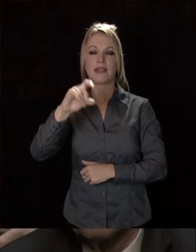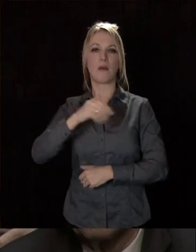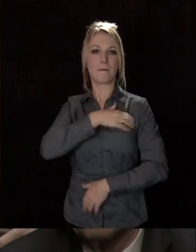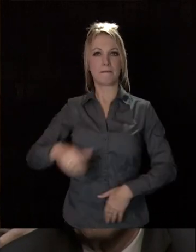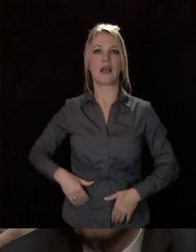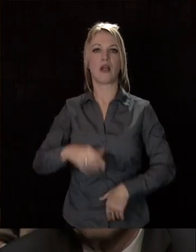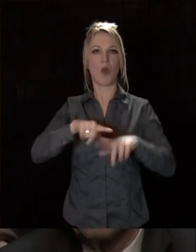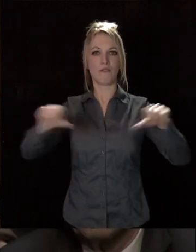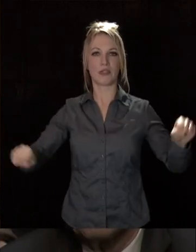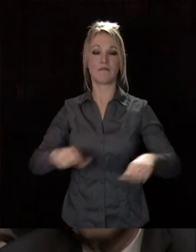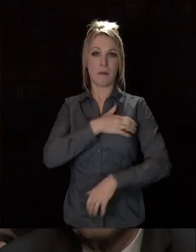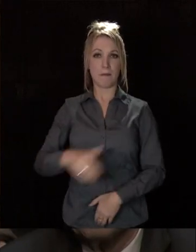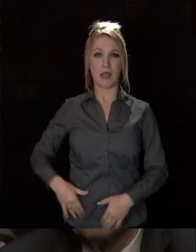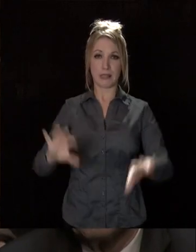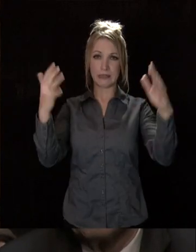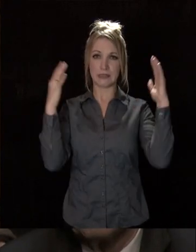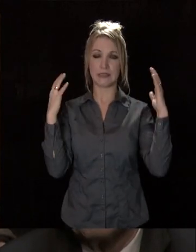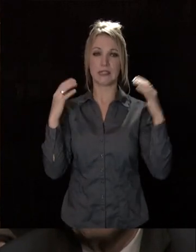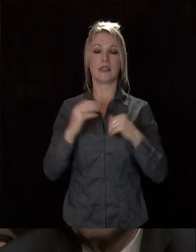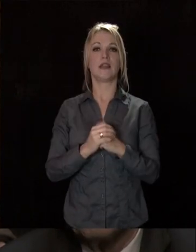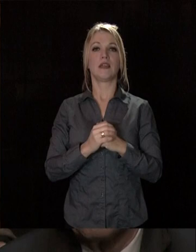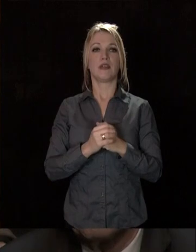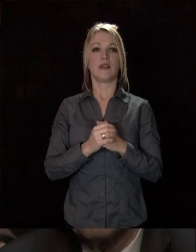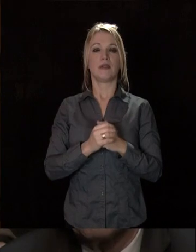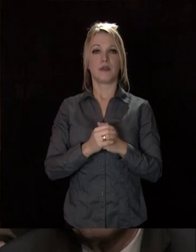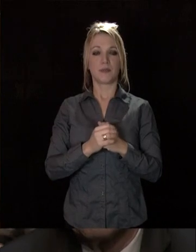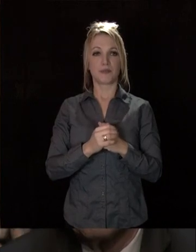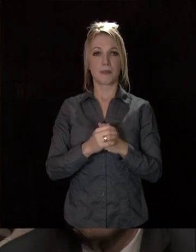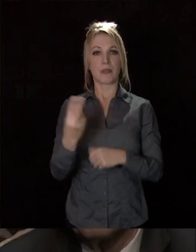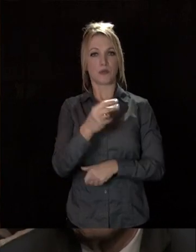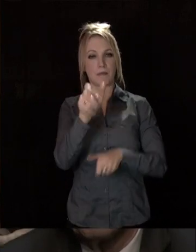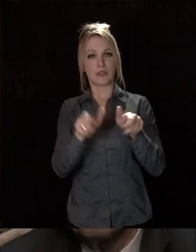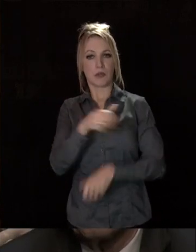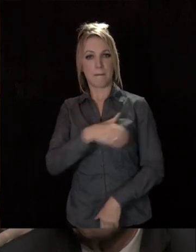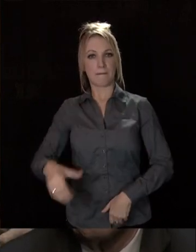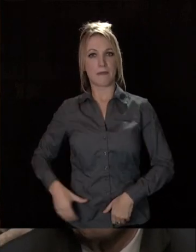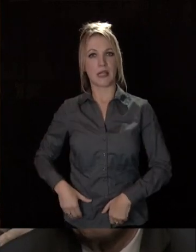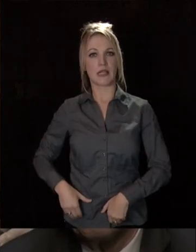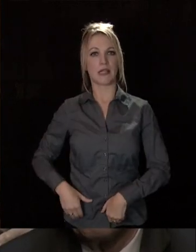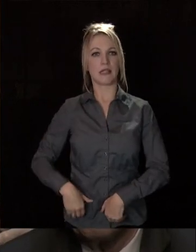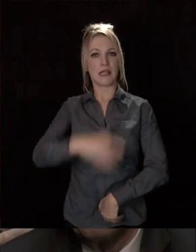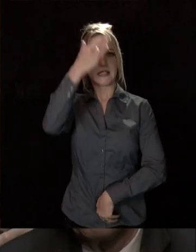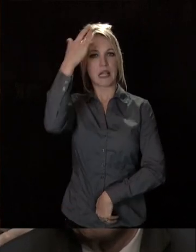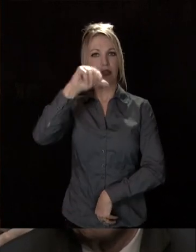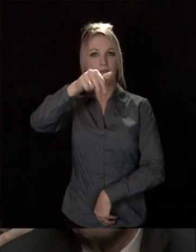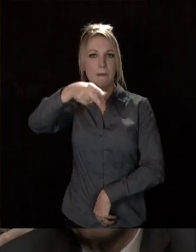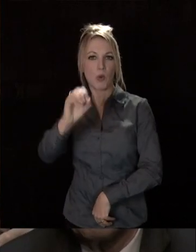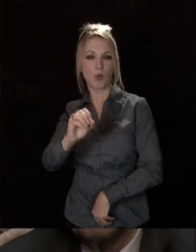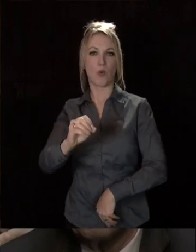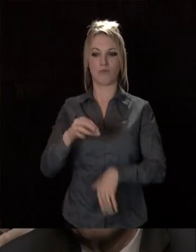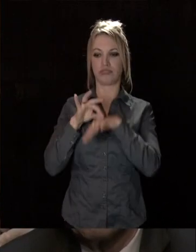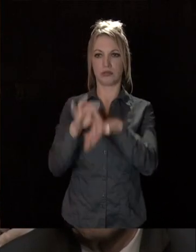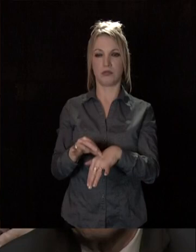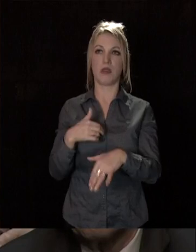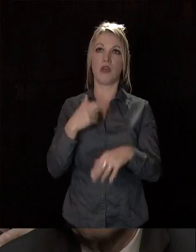Dutton, le maire de Quétigny, Rémi Delatte, puis Jean-François Daudet, qui, comme maire de Saint-Apollinaire, nous a accompagnés. Mais en vérité,